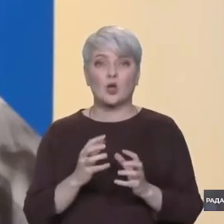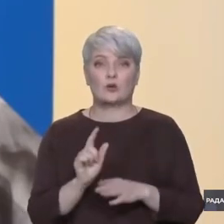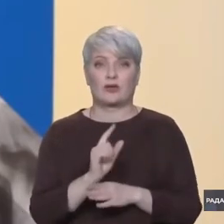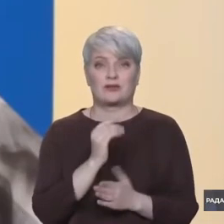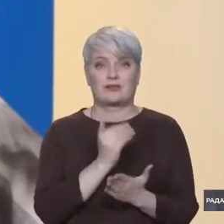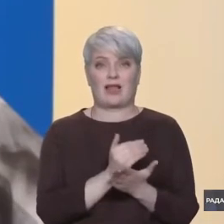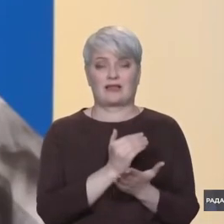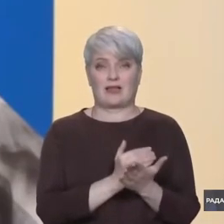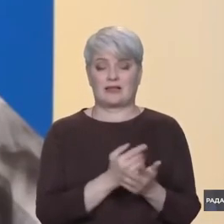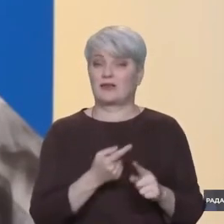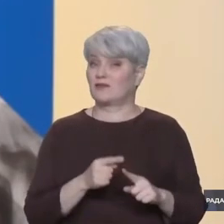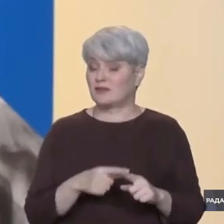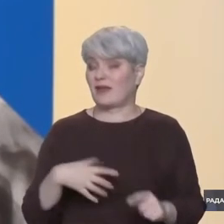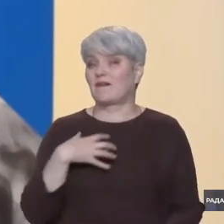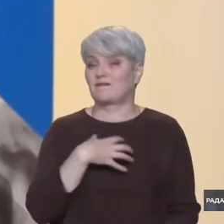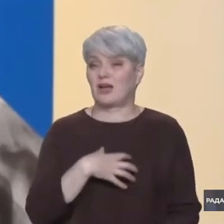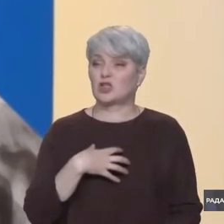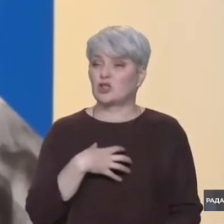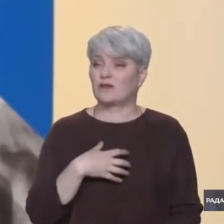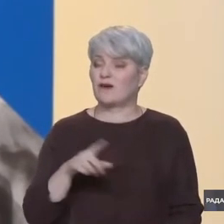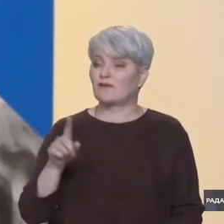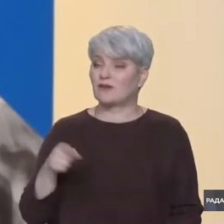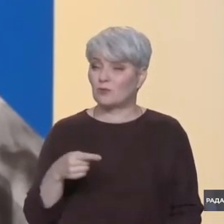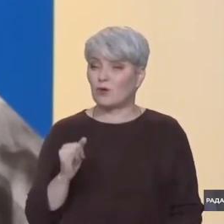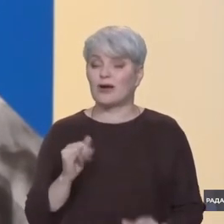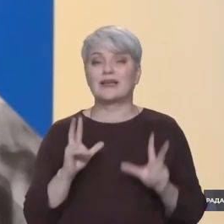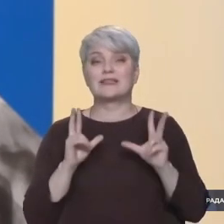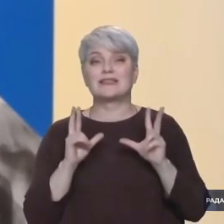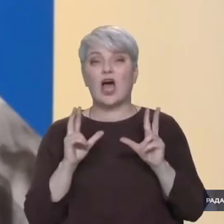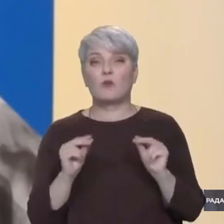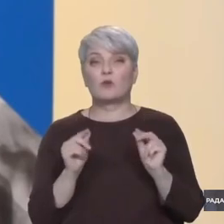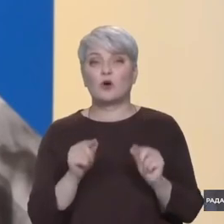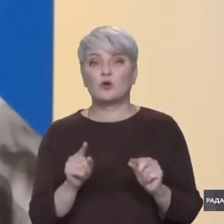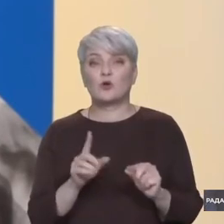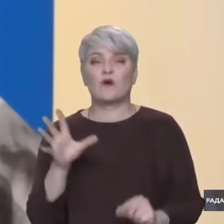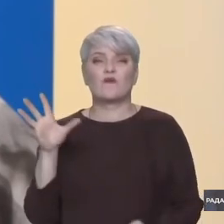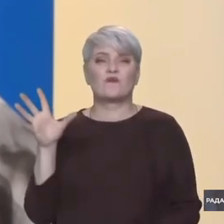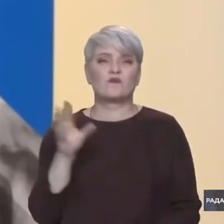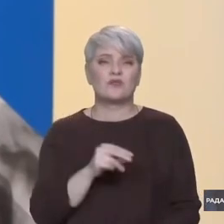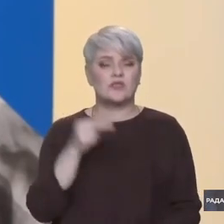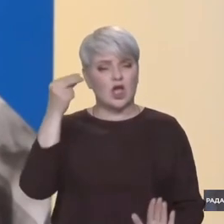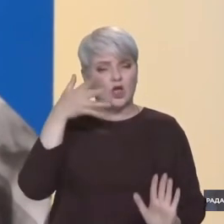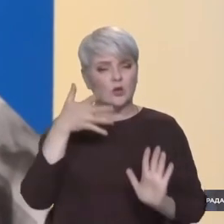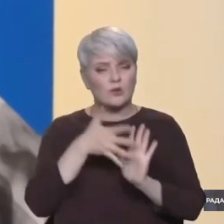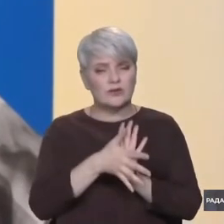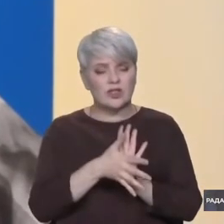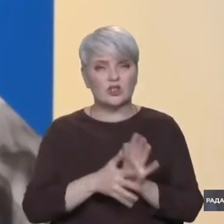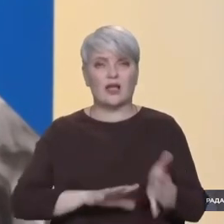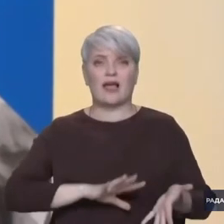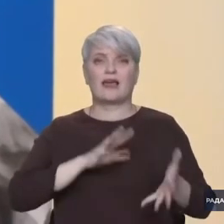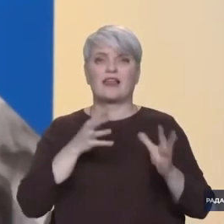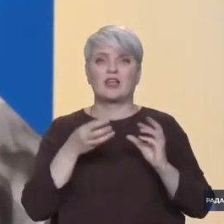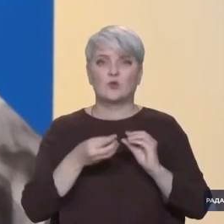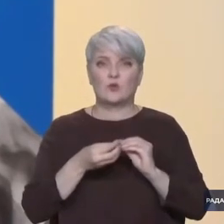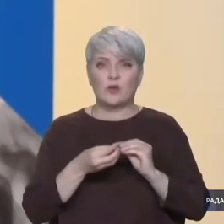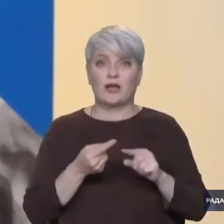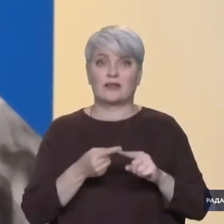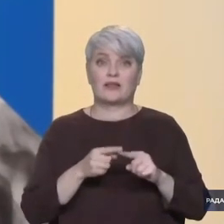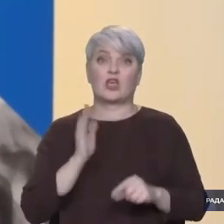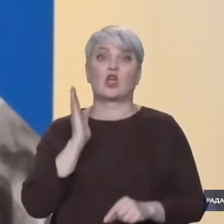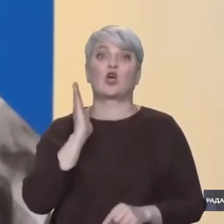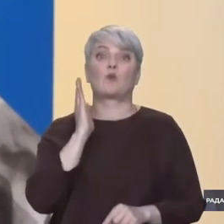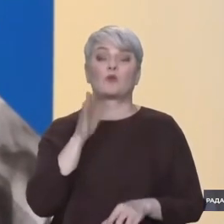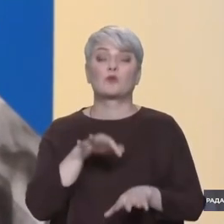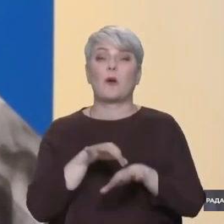важливою вимогою і запорукою того, що всі дослідження, результати досліджень, які будуть проведені нашими